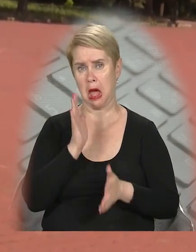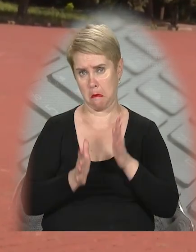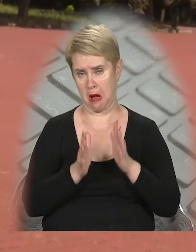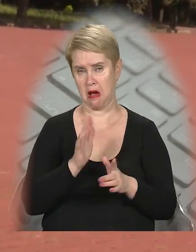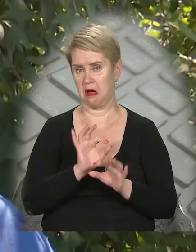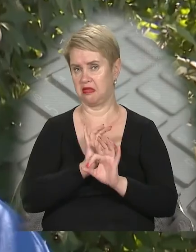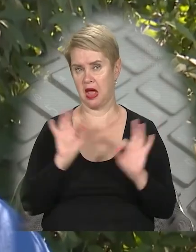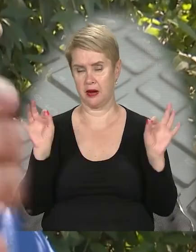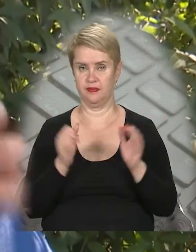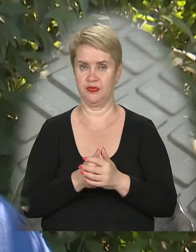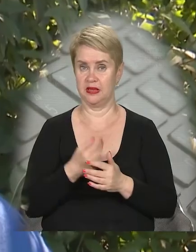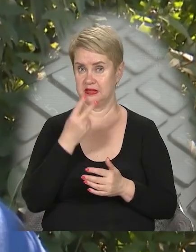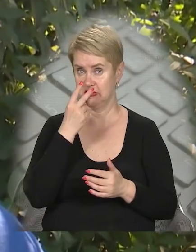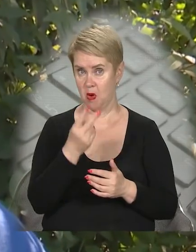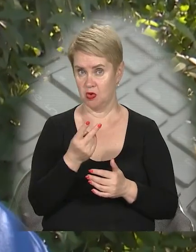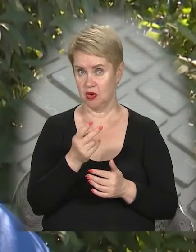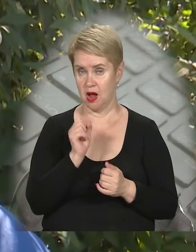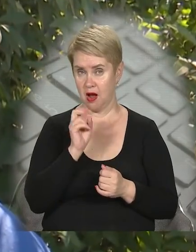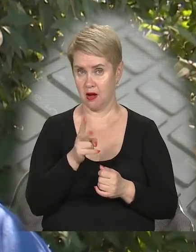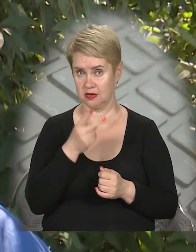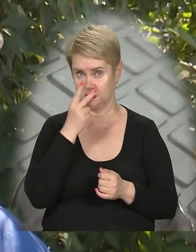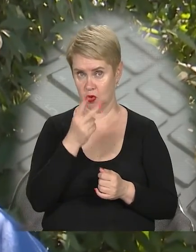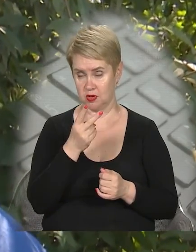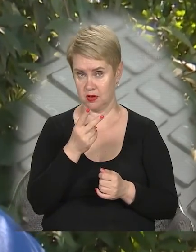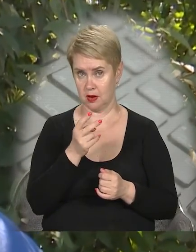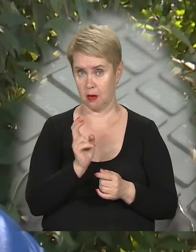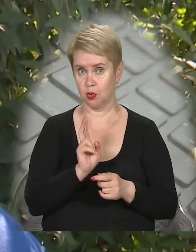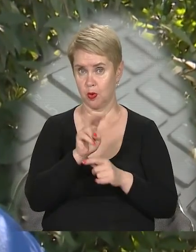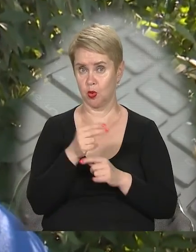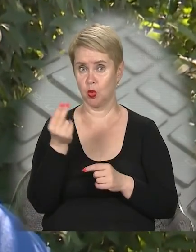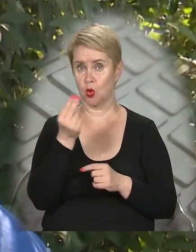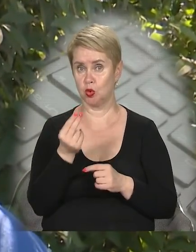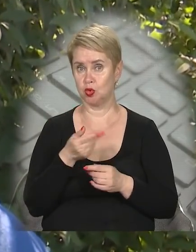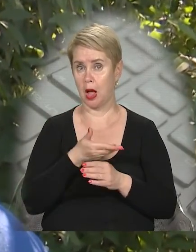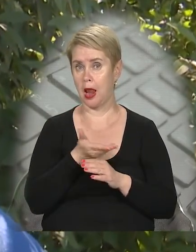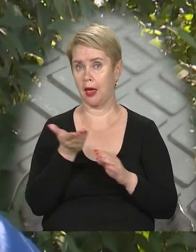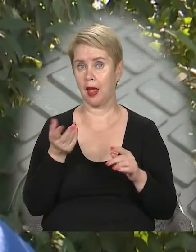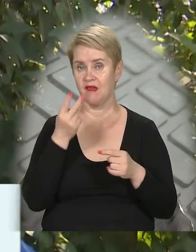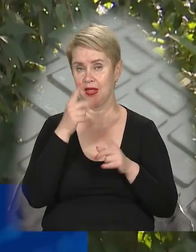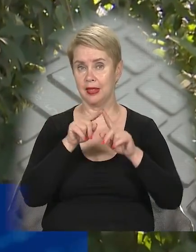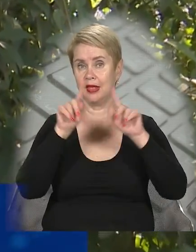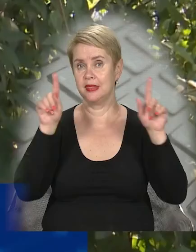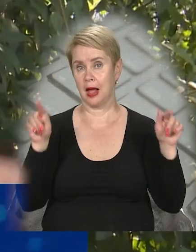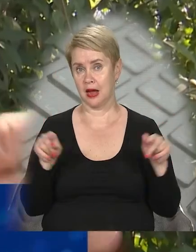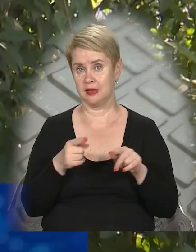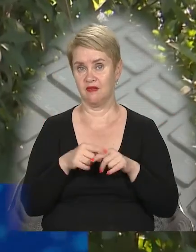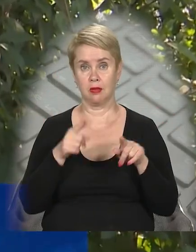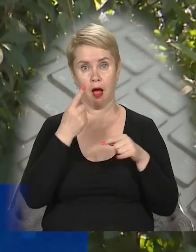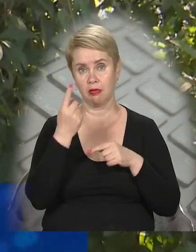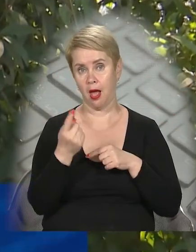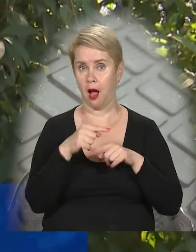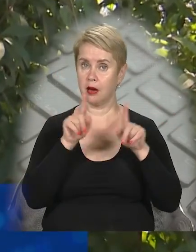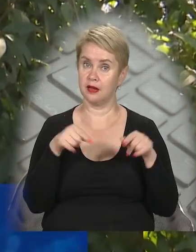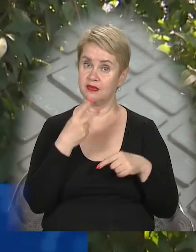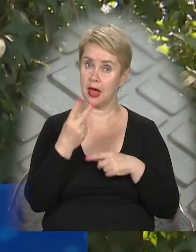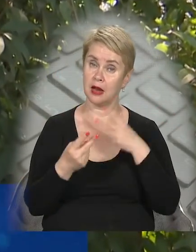думаю, ідеально. Ти дивишся, як ви дивитеся, приходите в художньому галерію, ви дивитеся на картини, от одна картина, от